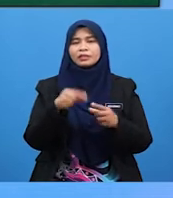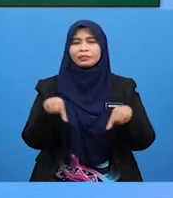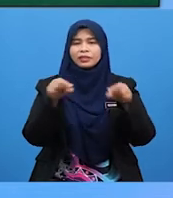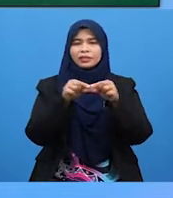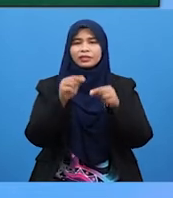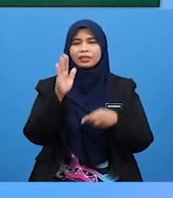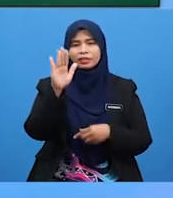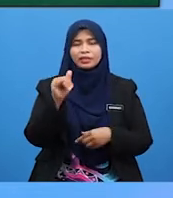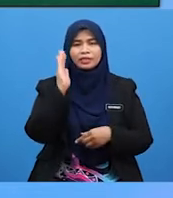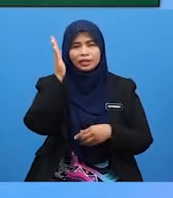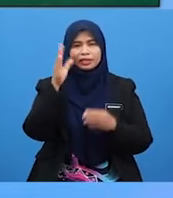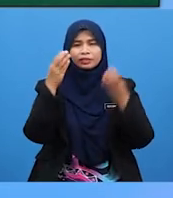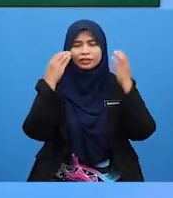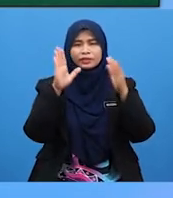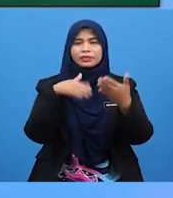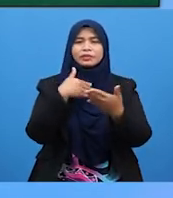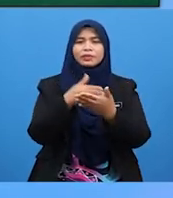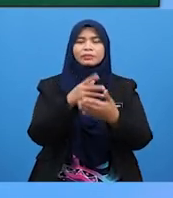akan Cikgu sampaikan